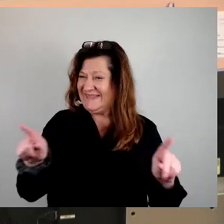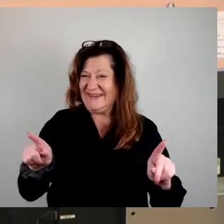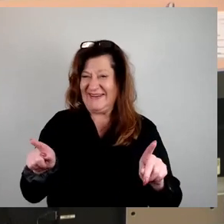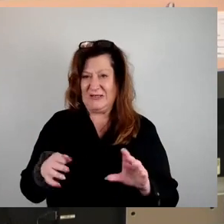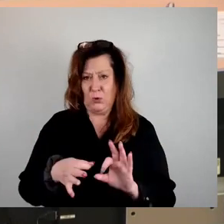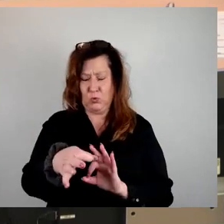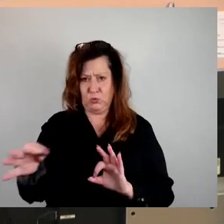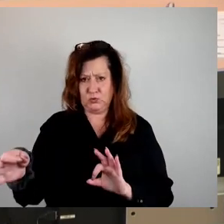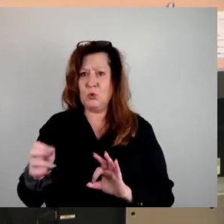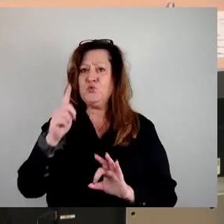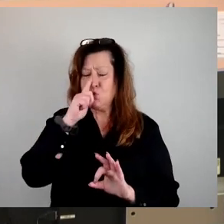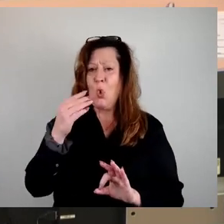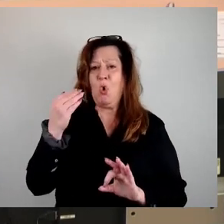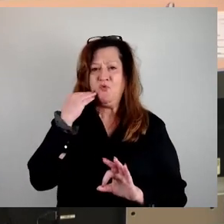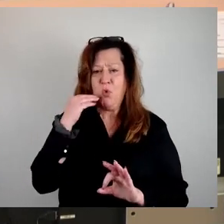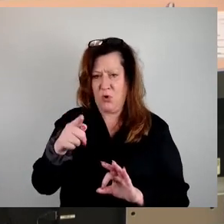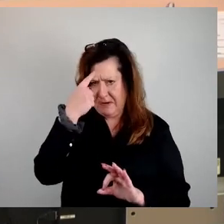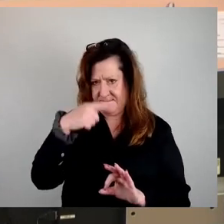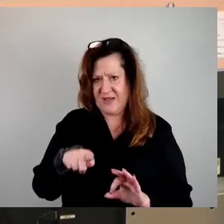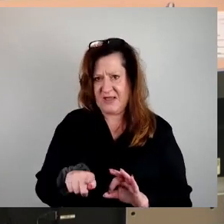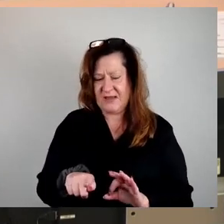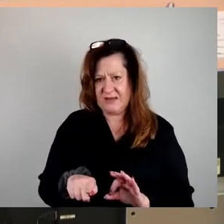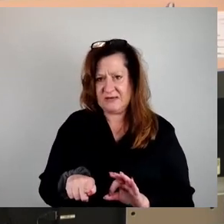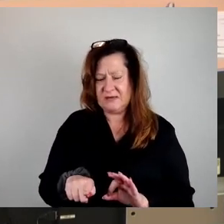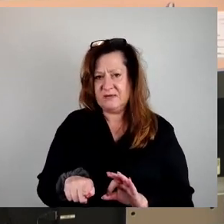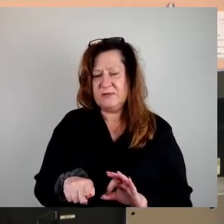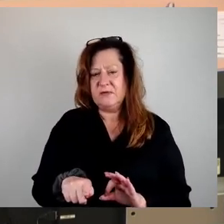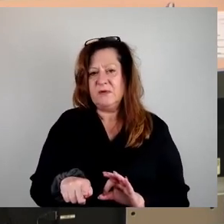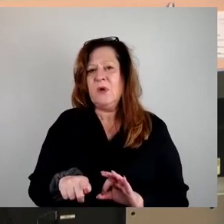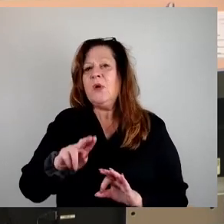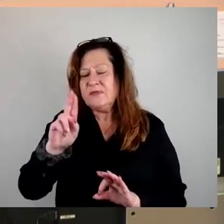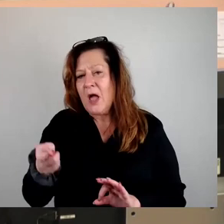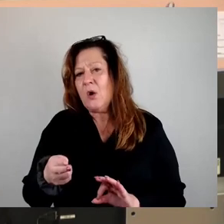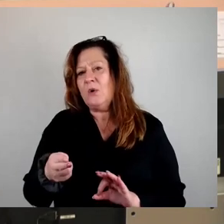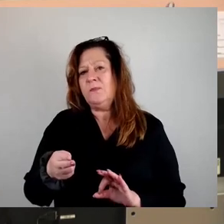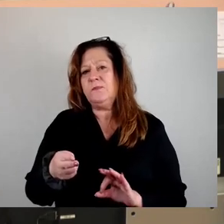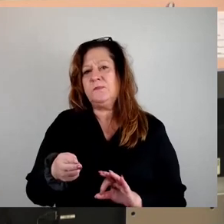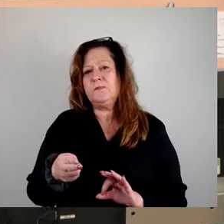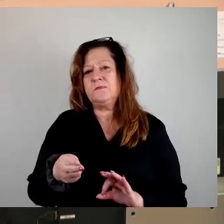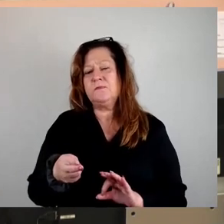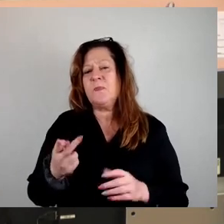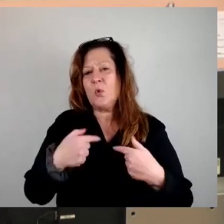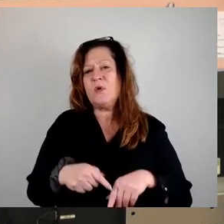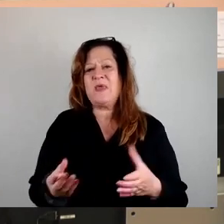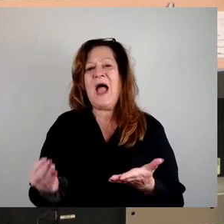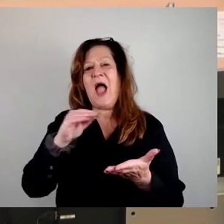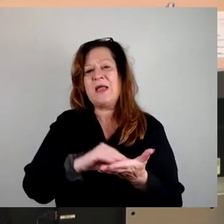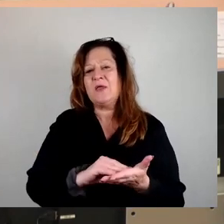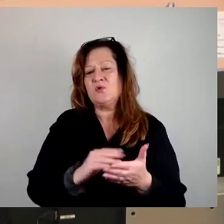sondern die Wohnungsbestände, die wir ankaufen und deswegen steht unser Ergänzungsantrag aus meiner Sicht auch nicht